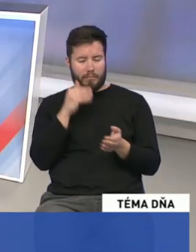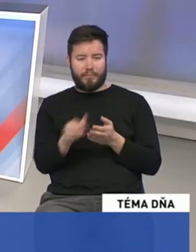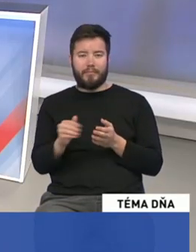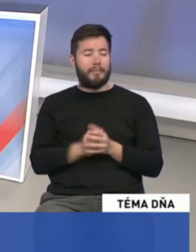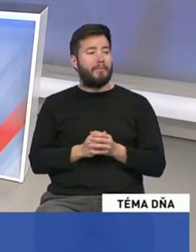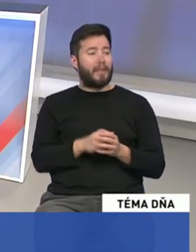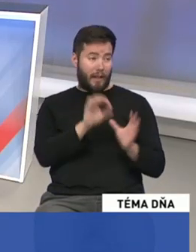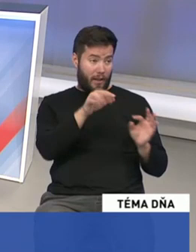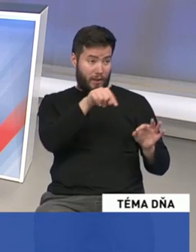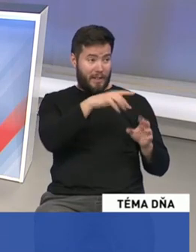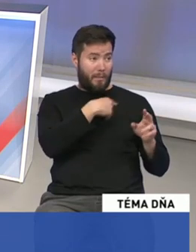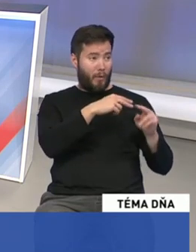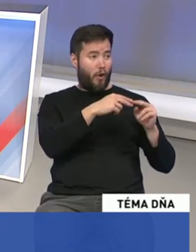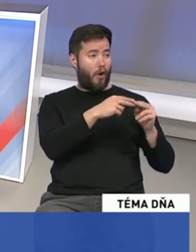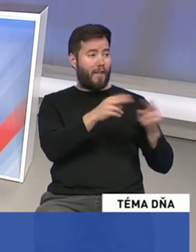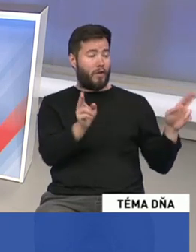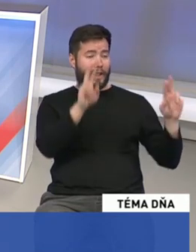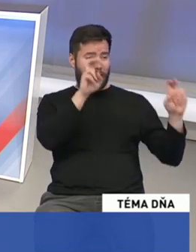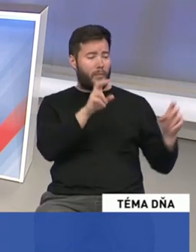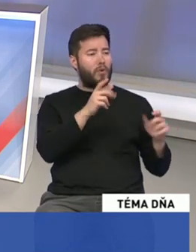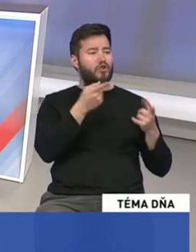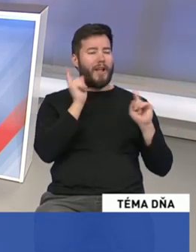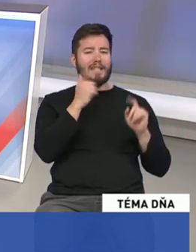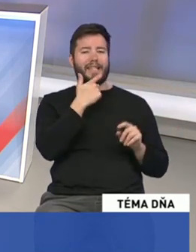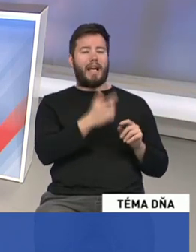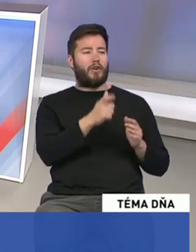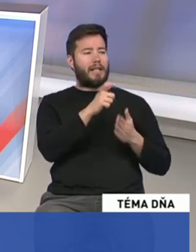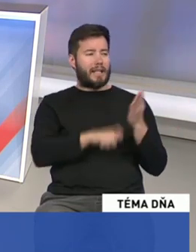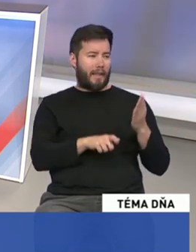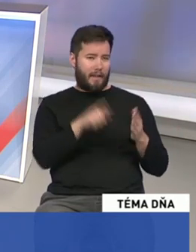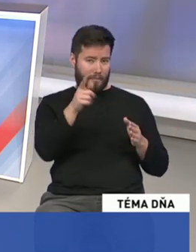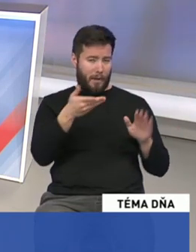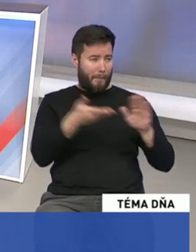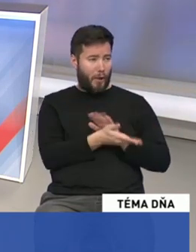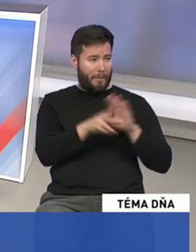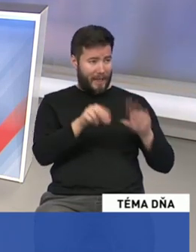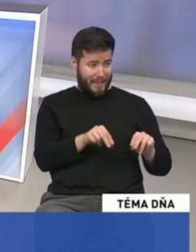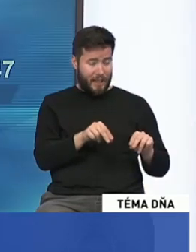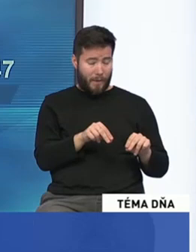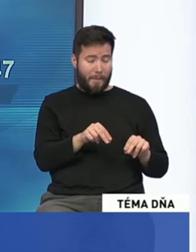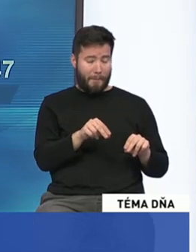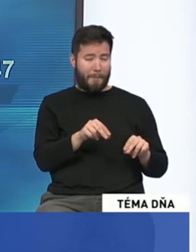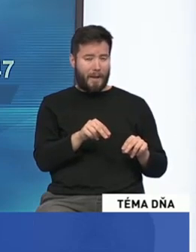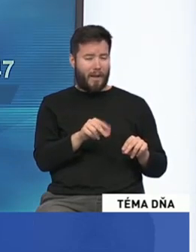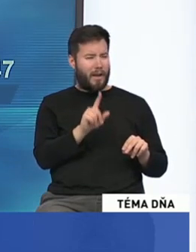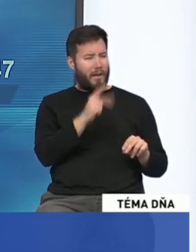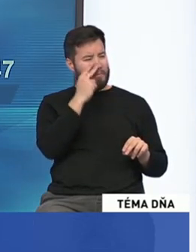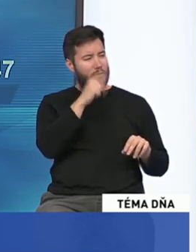hoľbami, ktorú teda otvorila Slovenská národná strana, ktorej ste pod predsedom. Pohľad rýchly na čas máte ešte 6 minút až 47 sekúnd.